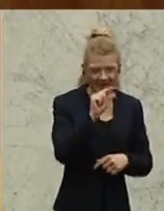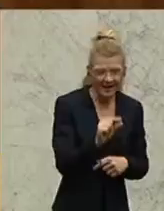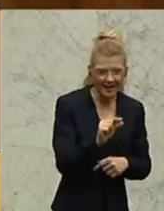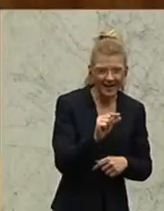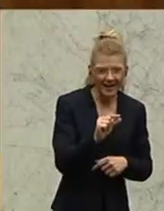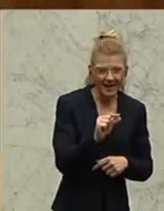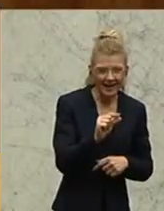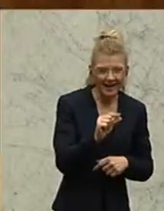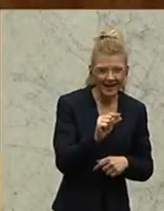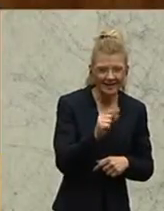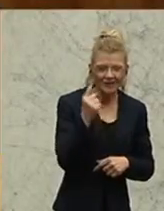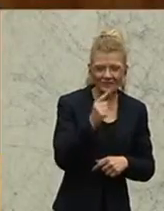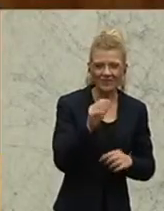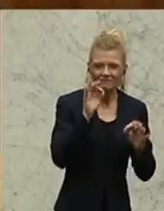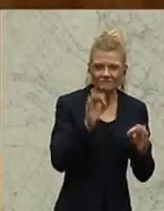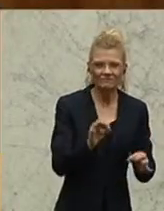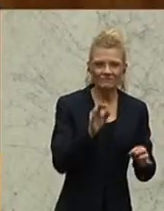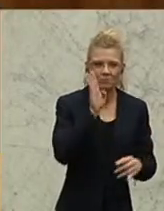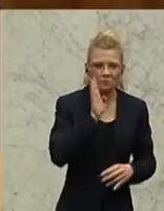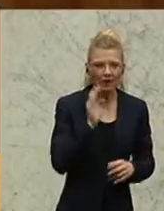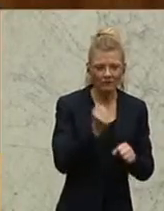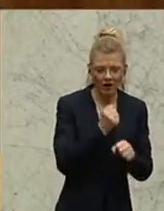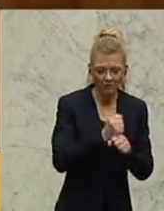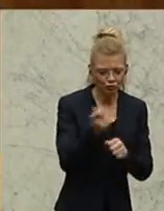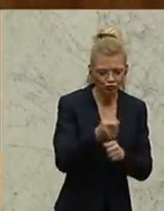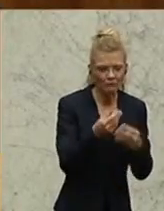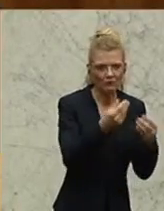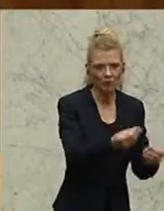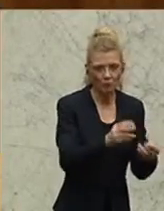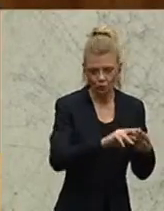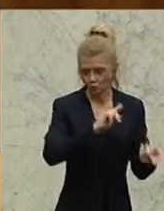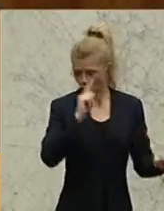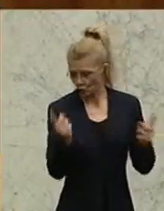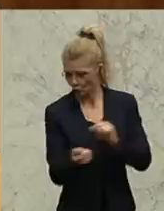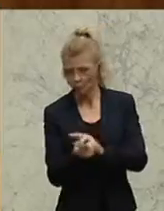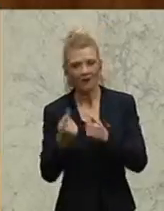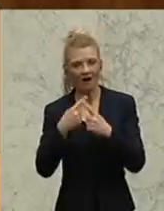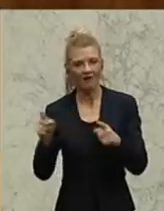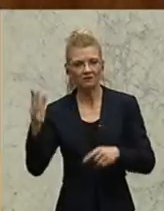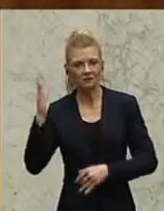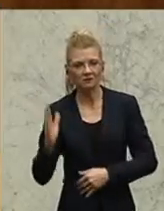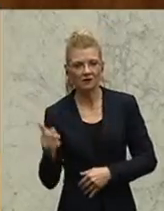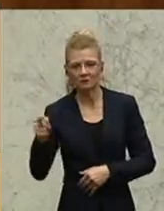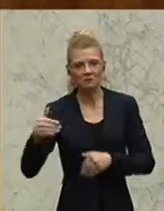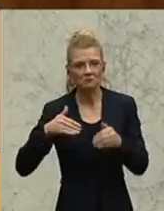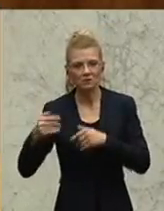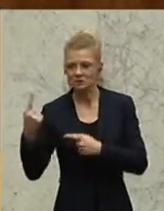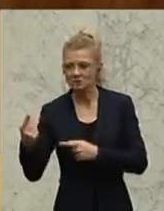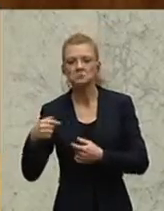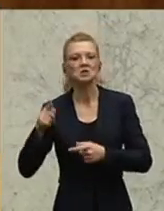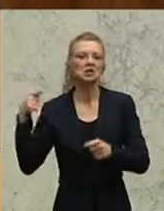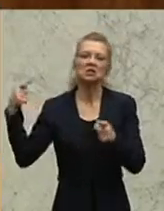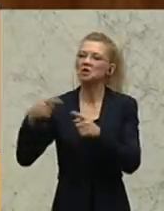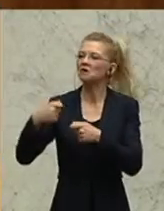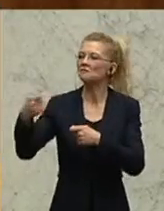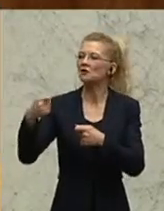möchte ich jetzt nicht negativ meinen, arbeitenden Menschen bestraft. Auf der anderen Seite gibt das Ministerium Direktvergaben, frei